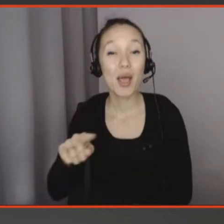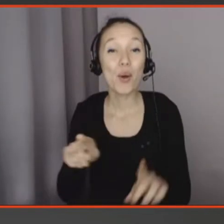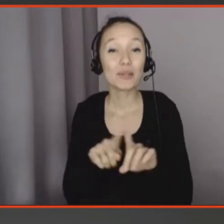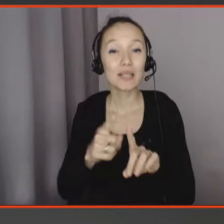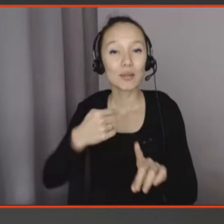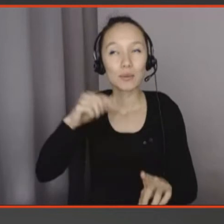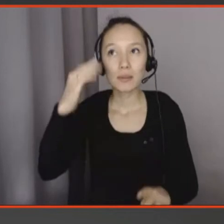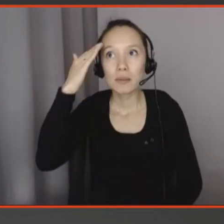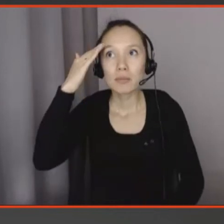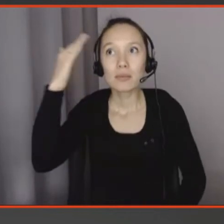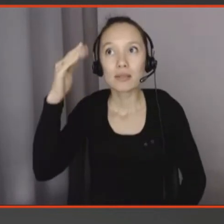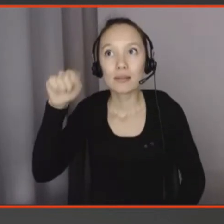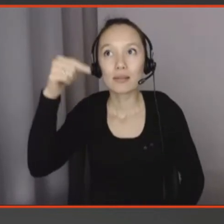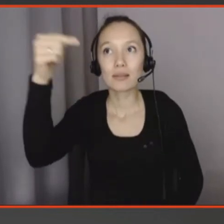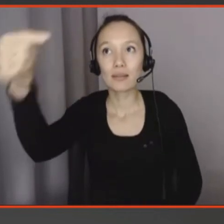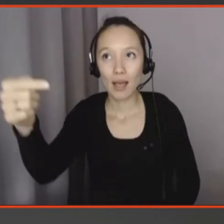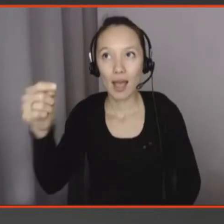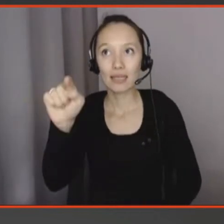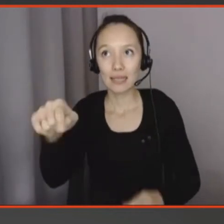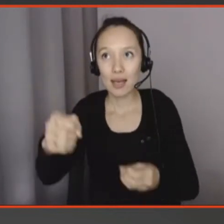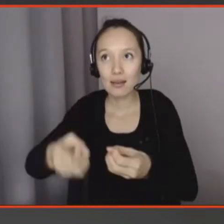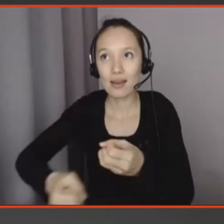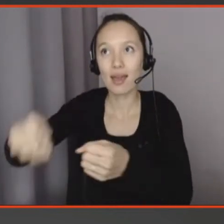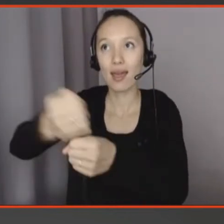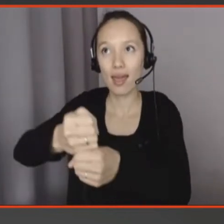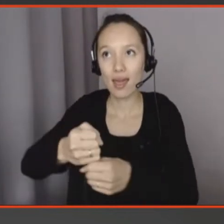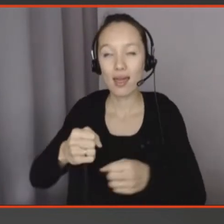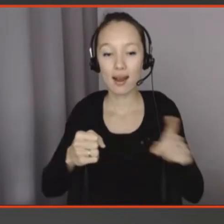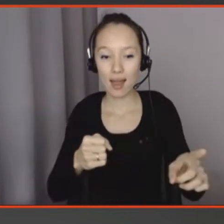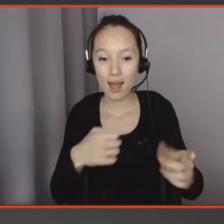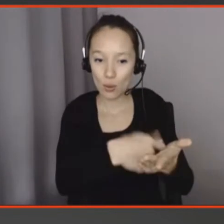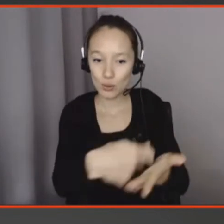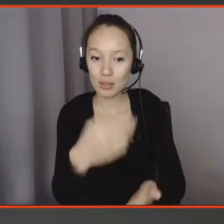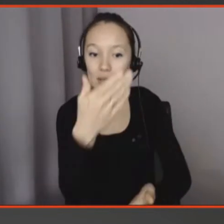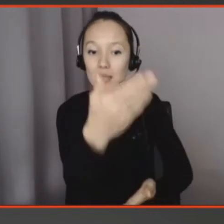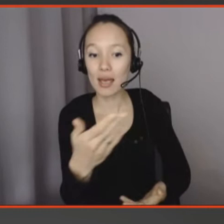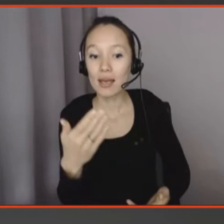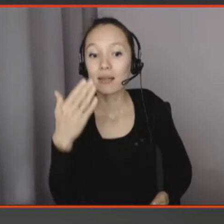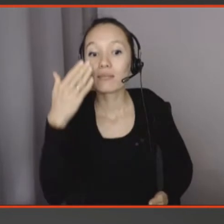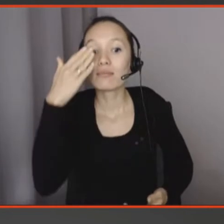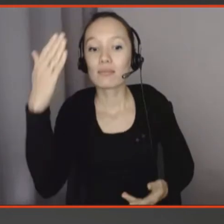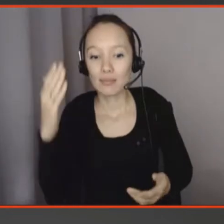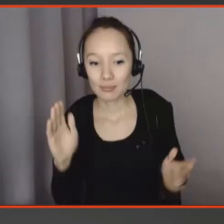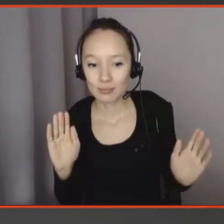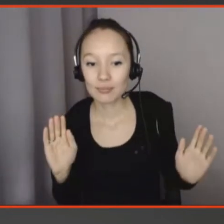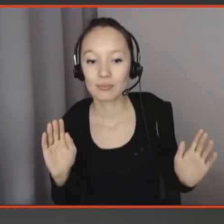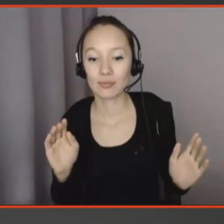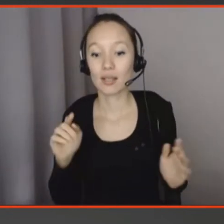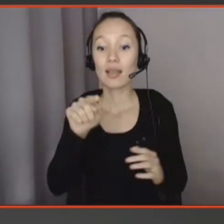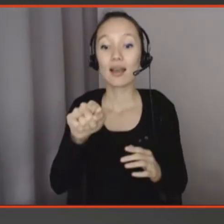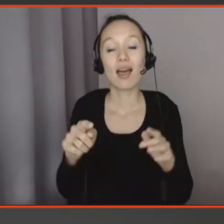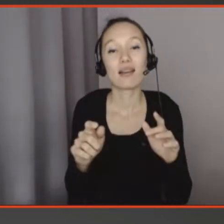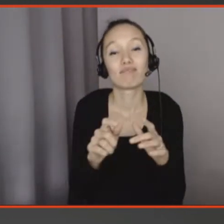on développait cette technologie ? Et si on adoptait ce mode de consommation ? Et si les smart cities commençaient à faire ceci ou cela